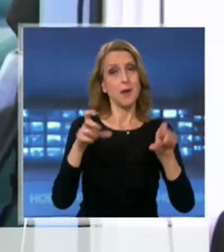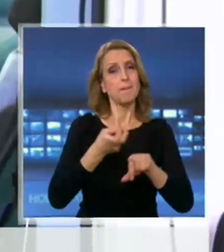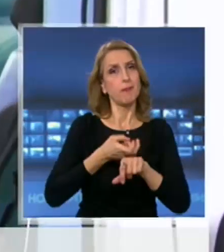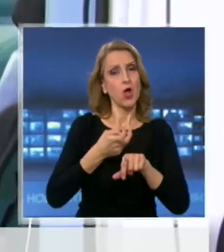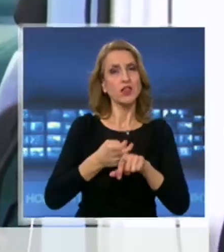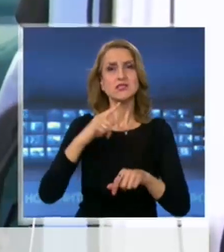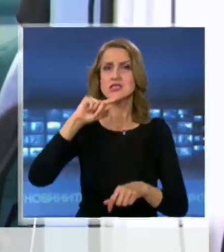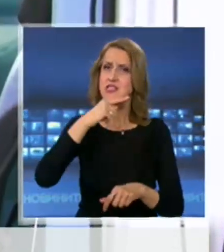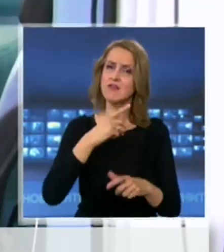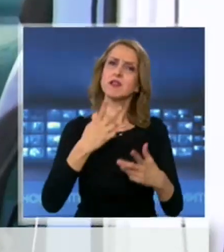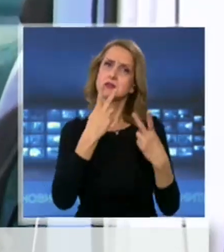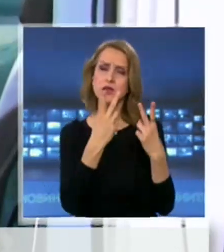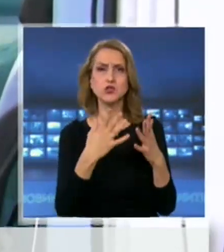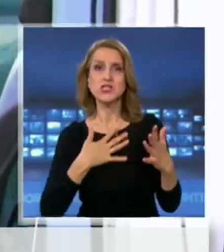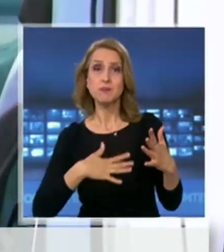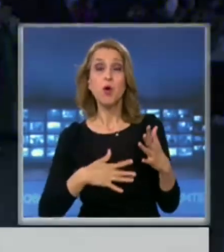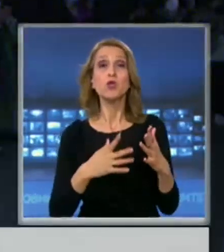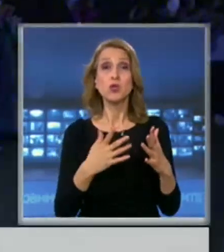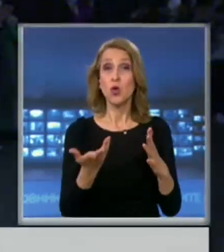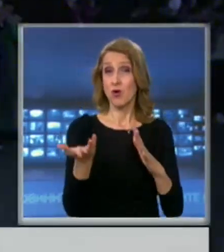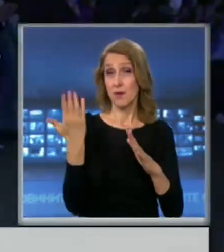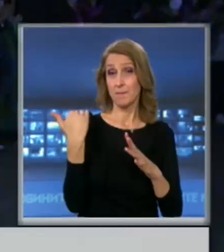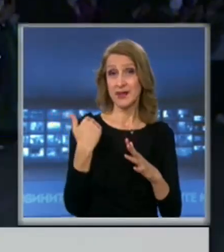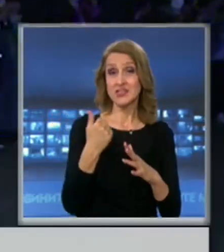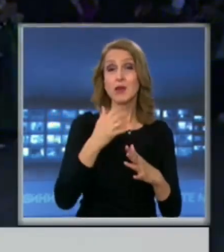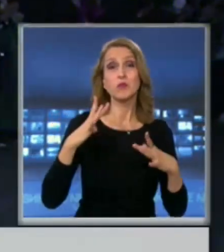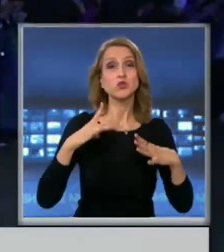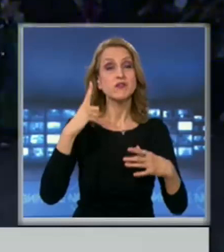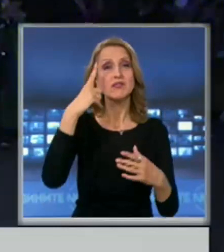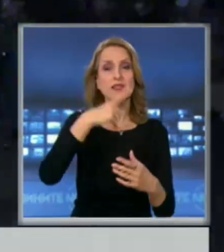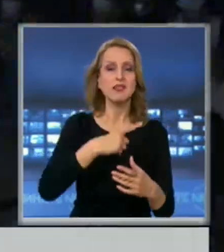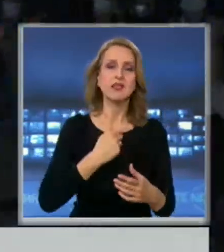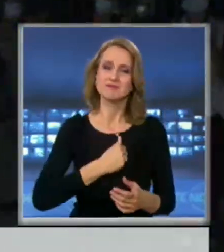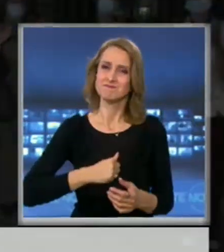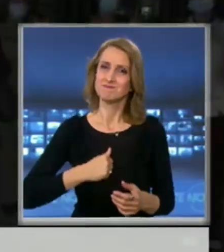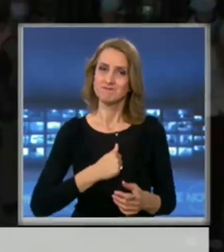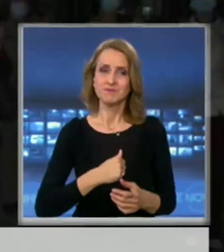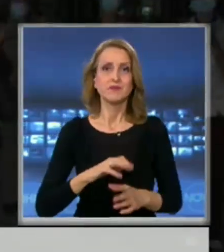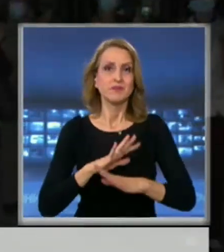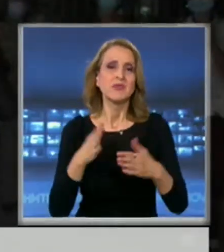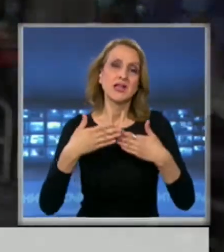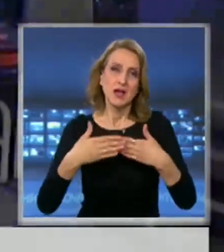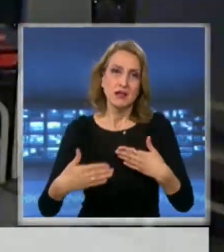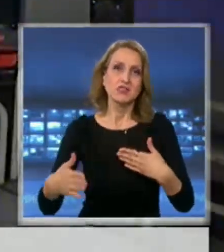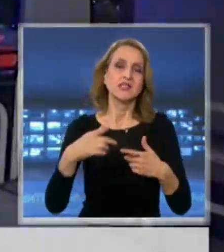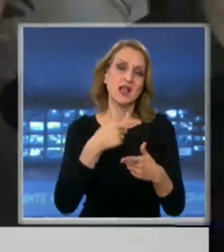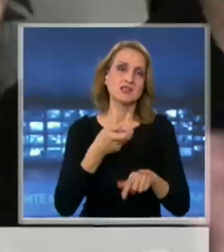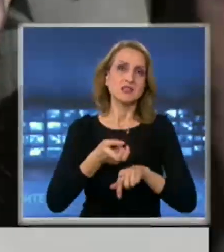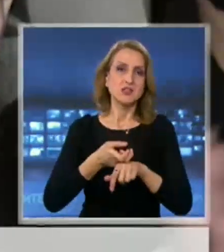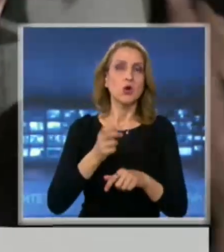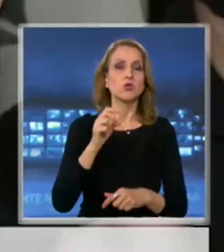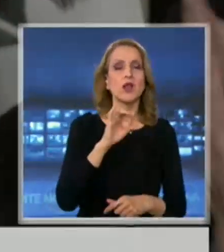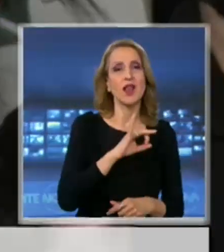Не така беше в почивните дни, когато екипът на лечебните заведения се раздели с доктор Ильяна Иванова от инфекциозно отделение.